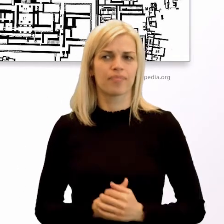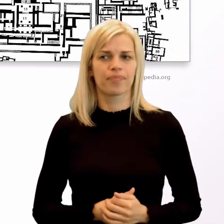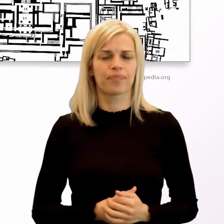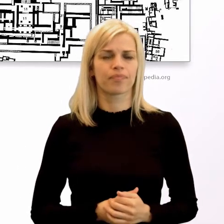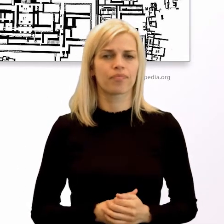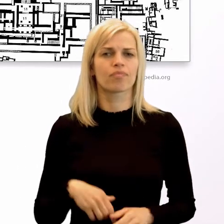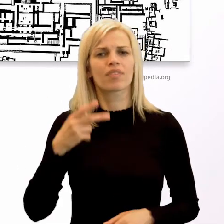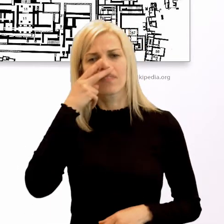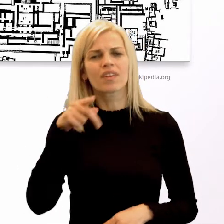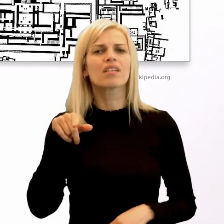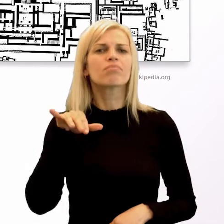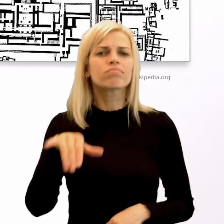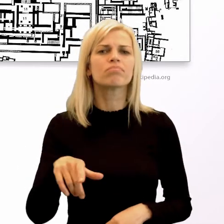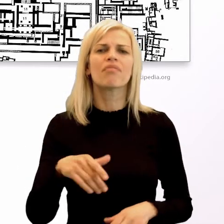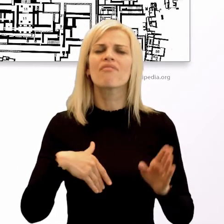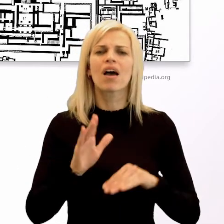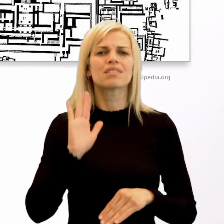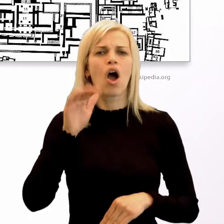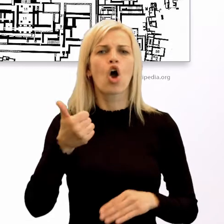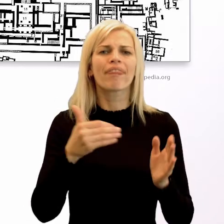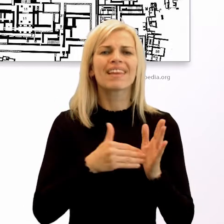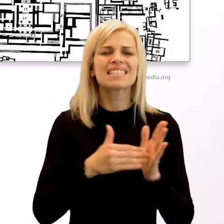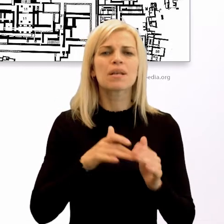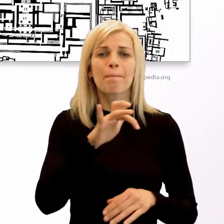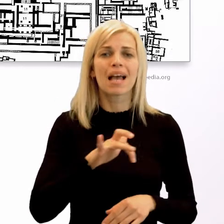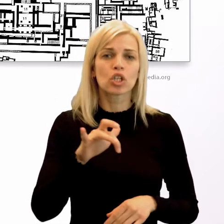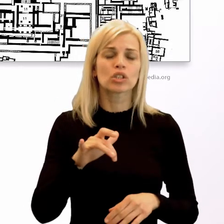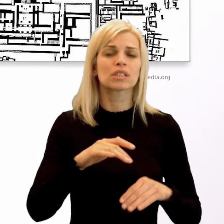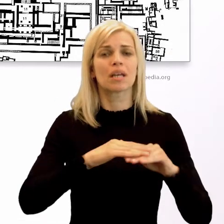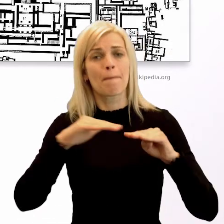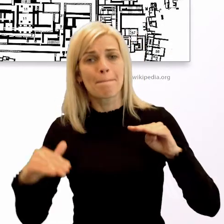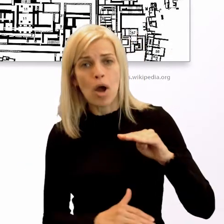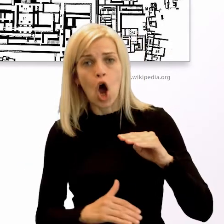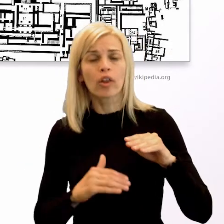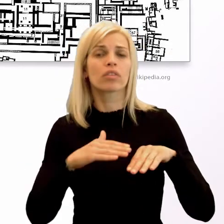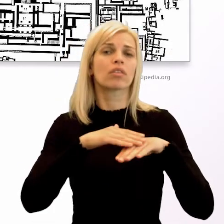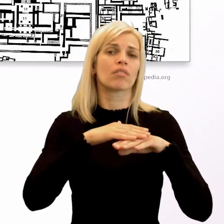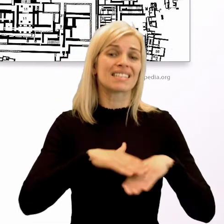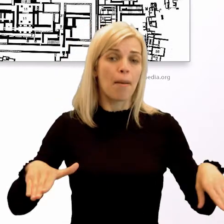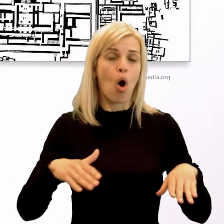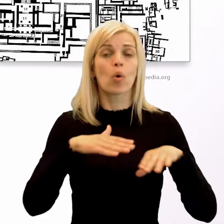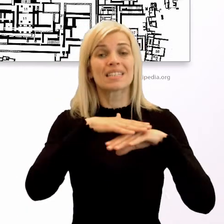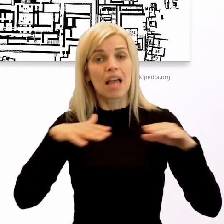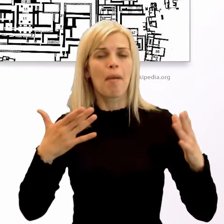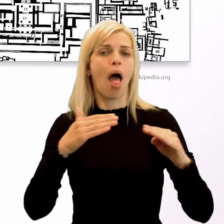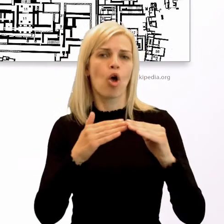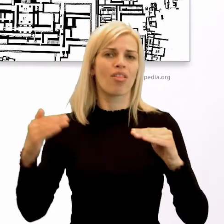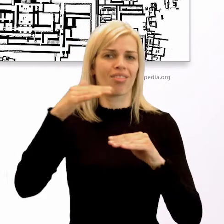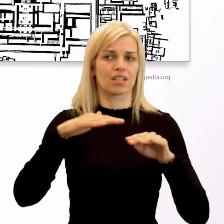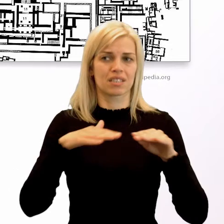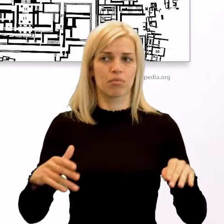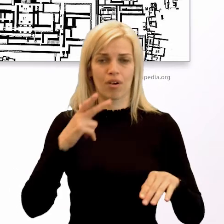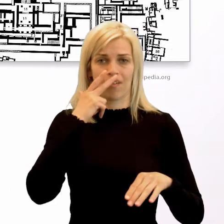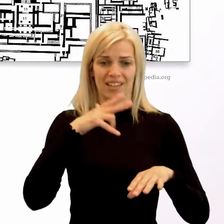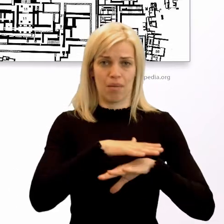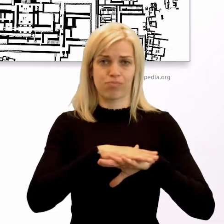viac ako tisíc miestností, ktoré sú pod zemou, na zemi aj nad zemou. Keď sa dívame na jeho pôdorys, naozaj nám pripomína